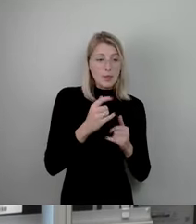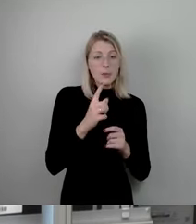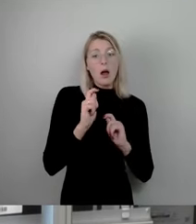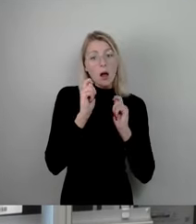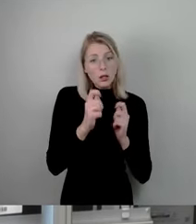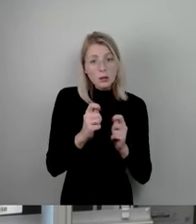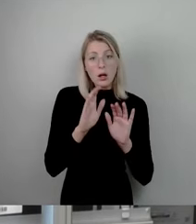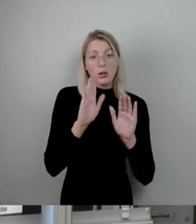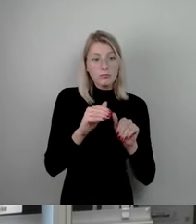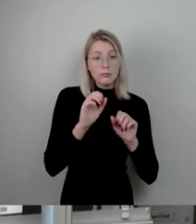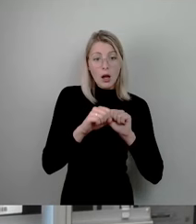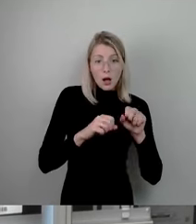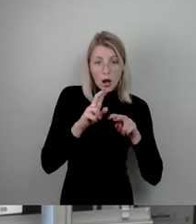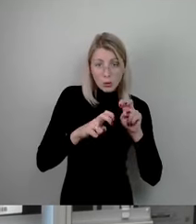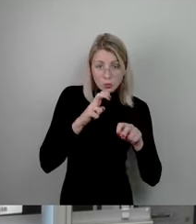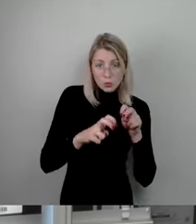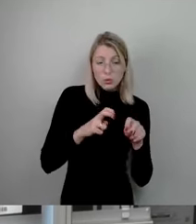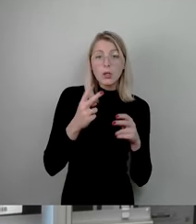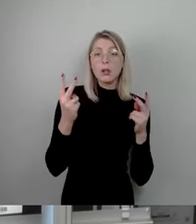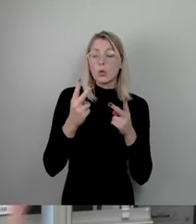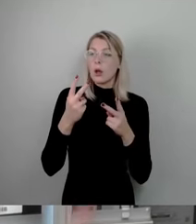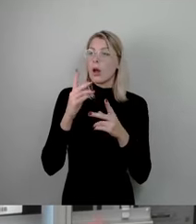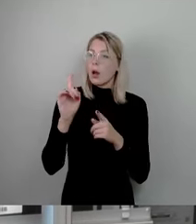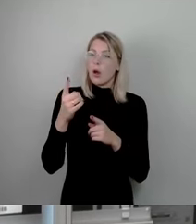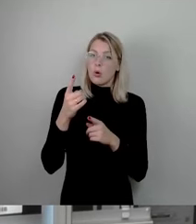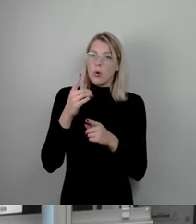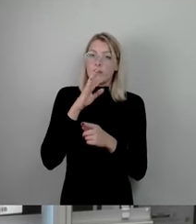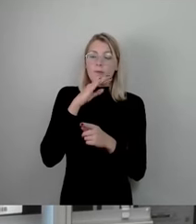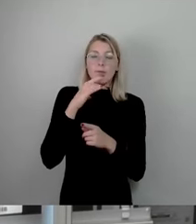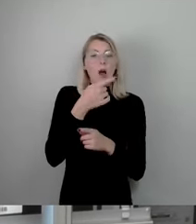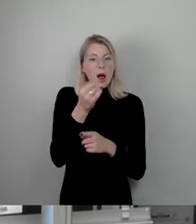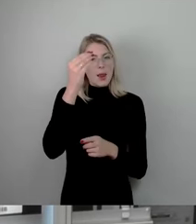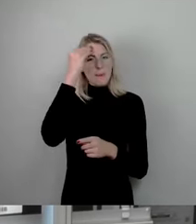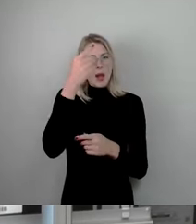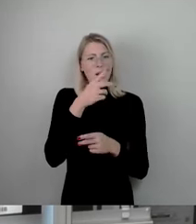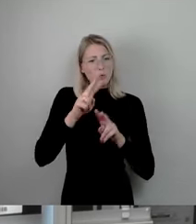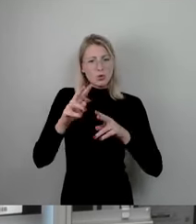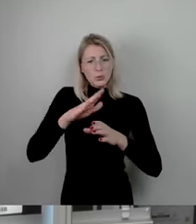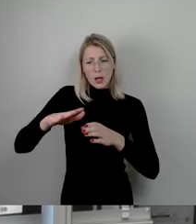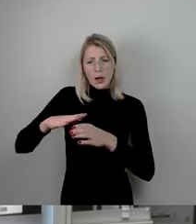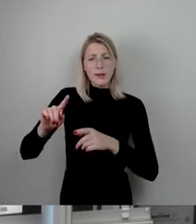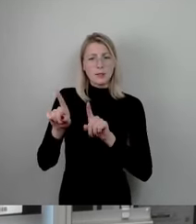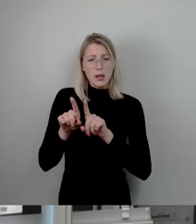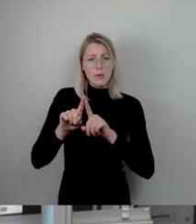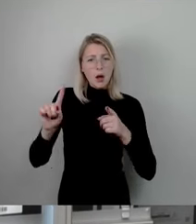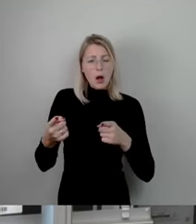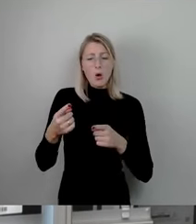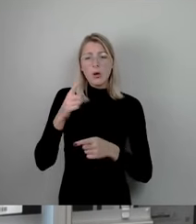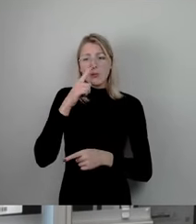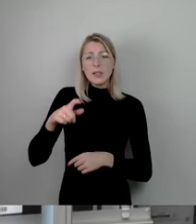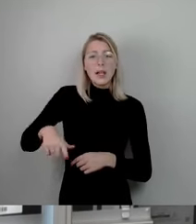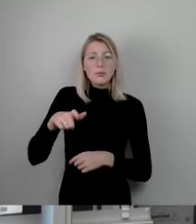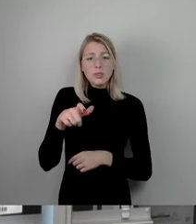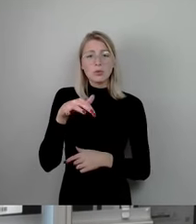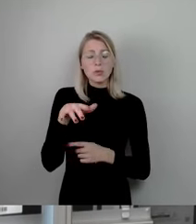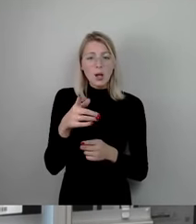wirklich in den nächsten Haushalt. Oder wir finden ja immer wieder, das merken wir alle in verschiedenen Bereichen, bei Investitionen immer wieder Projekte, die